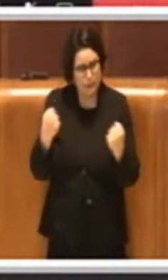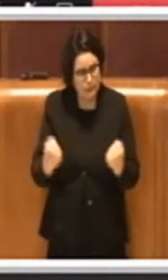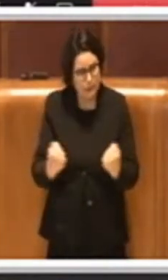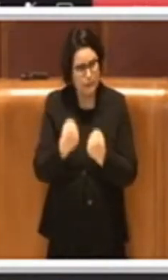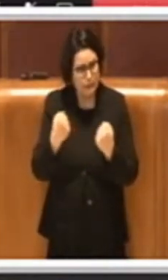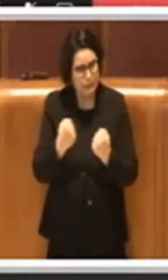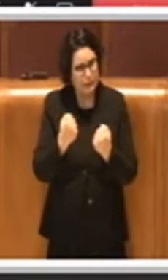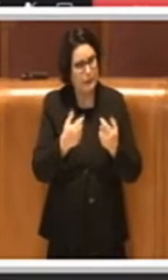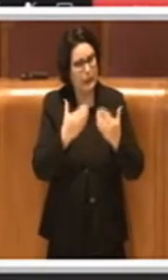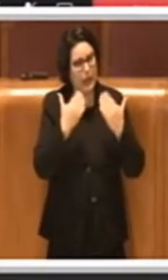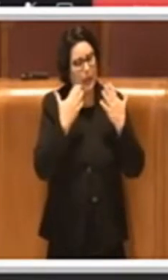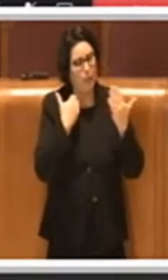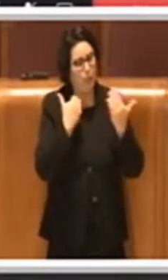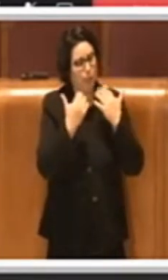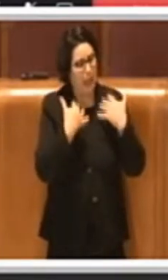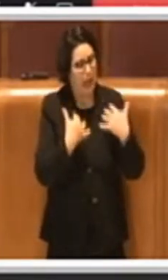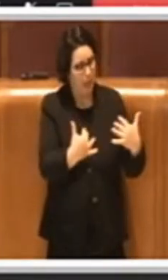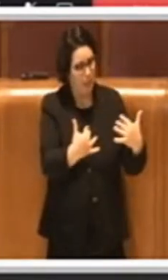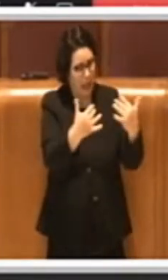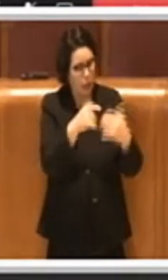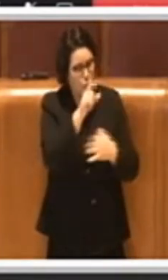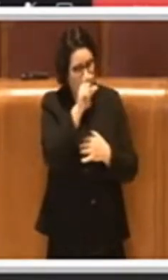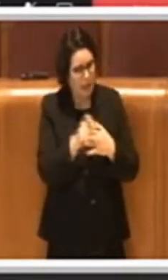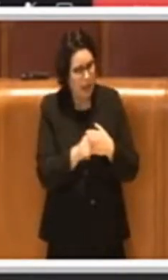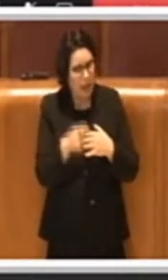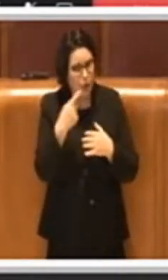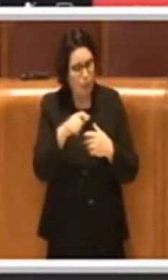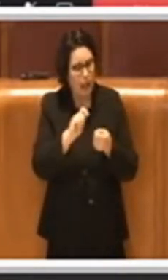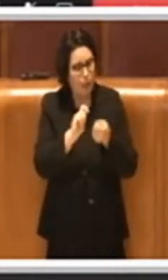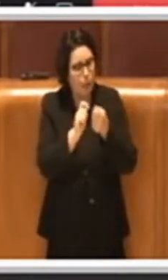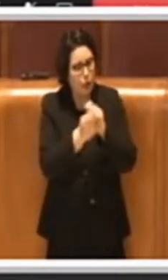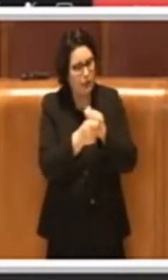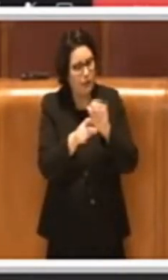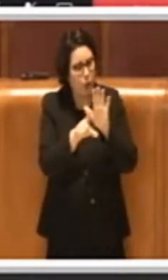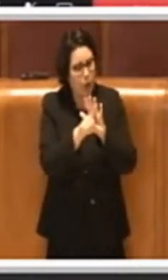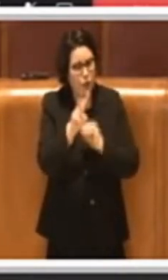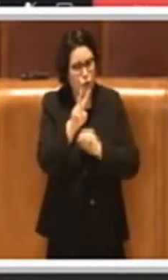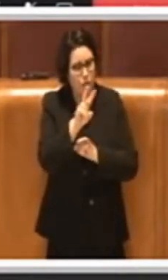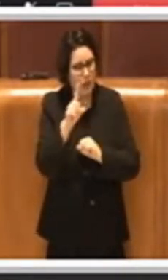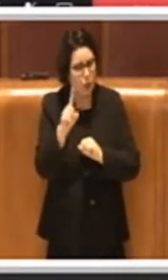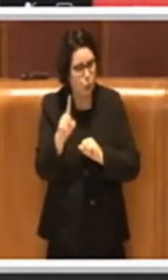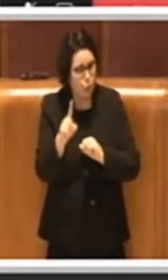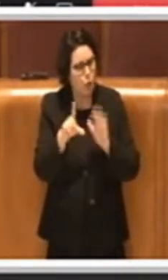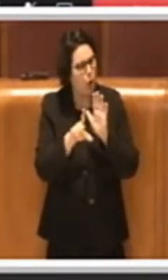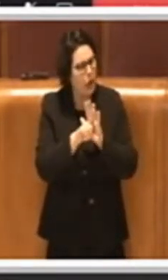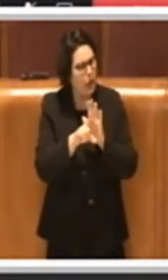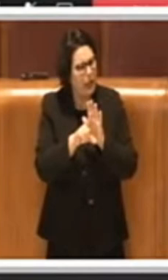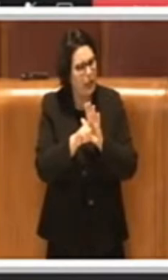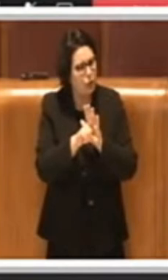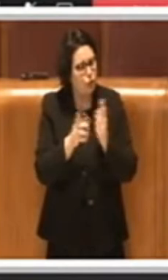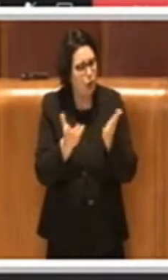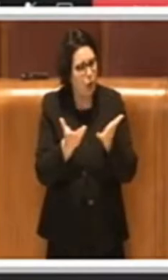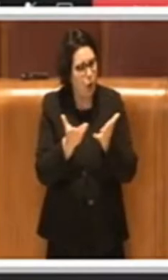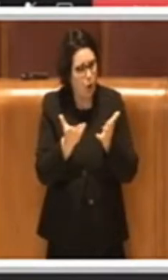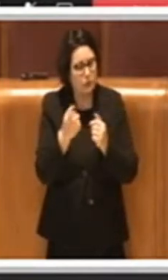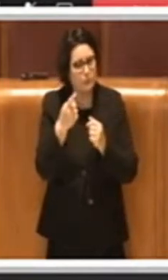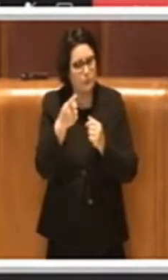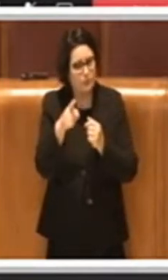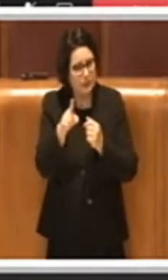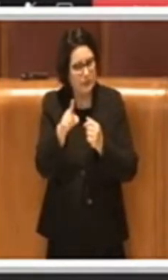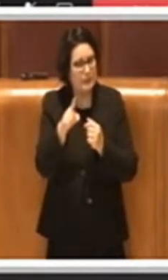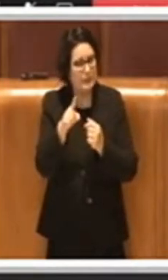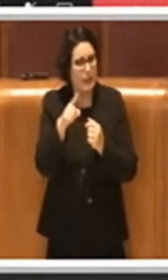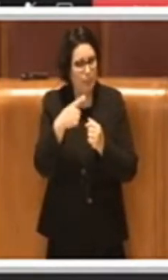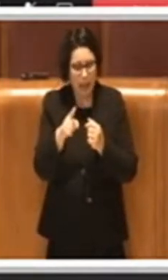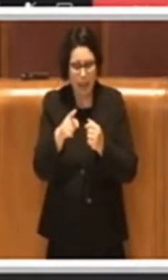proseguire sulla strada della modifica della legge 21, proprio quella legge che va a normare la